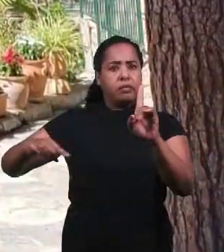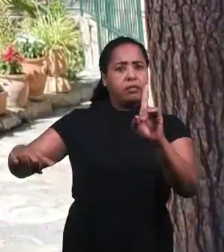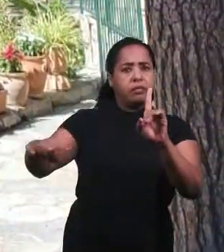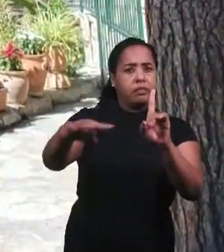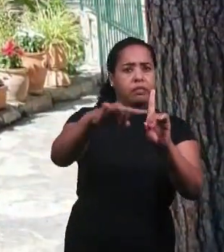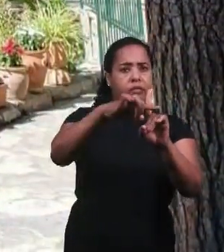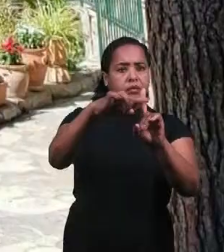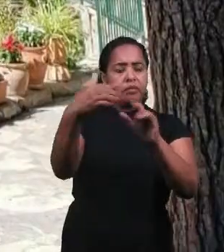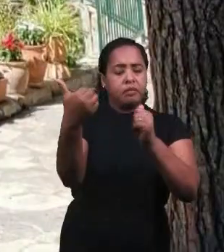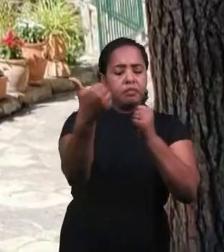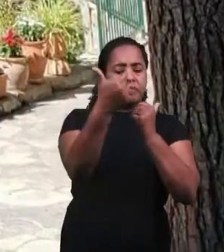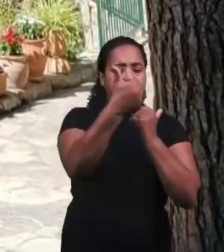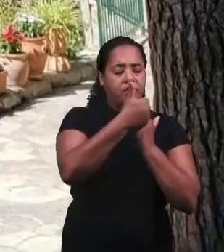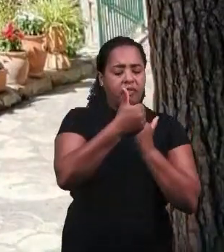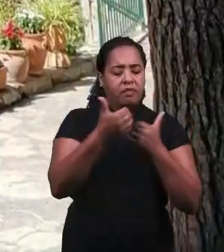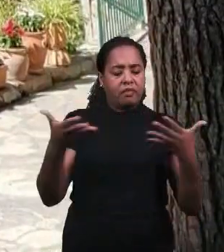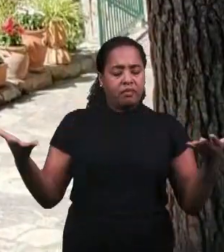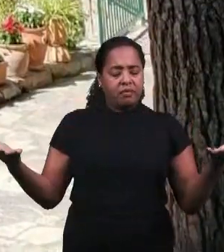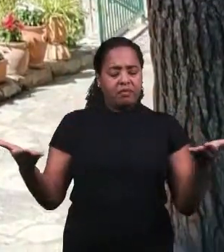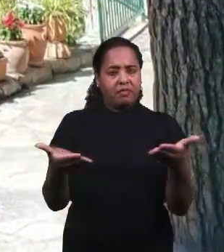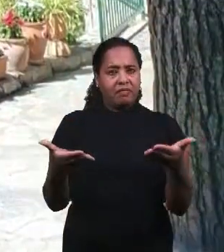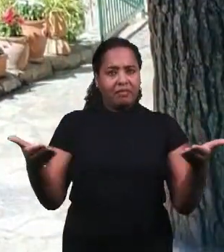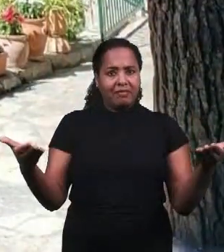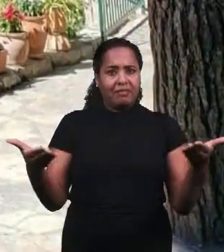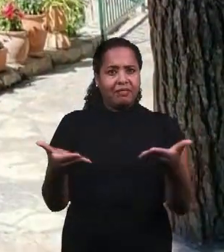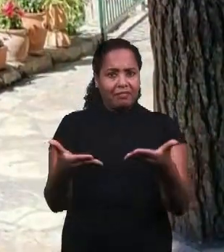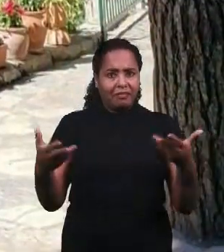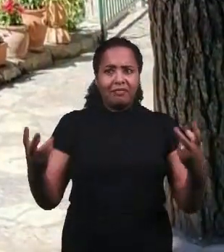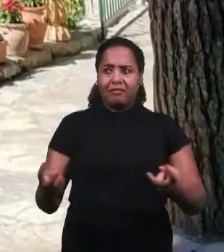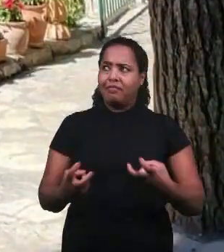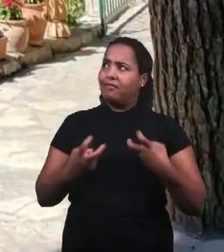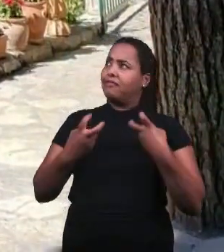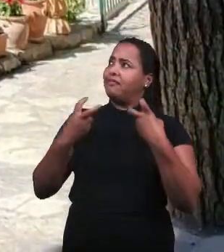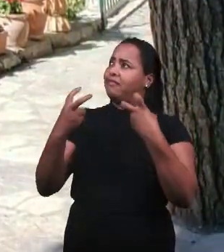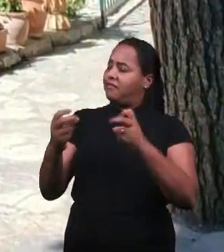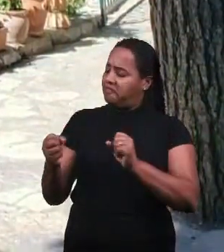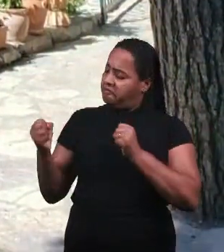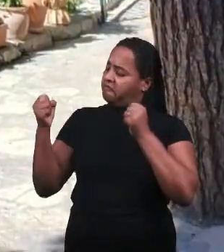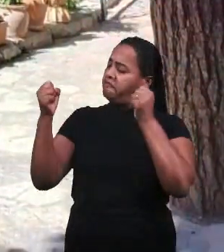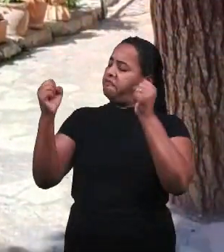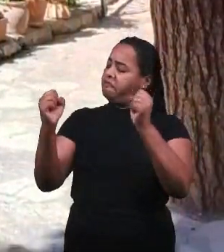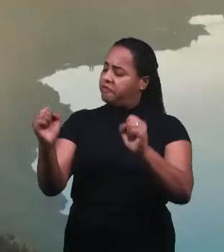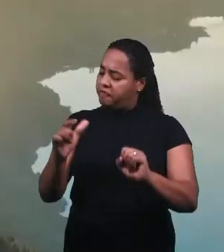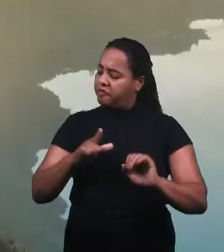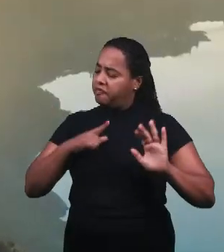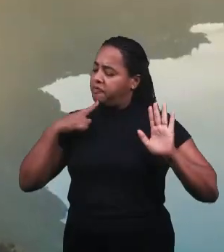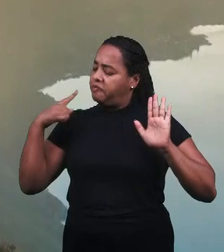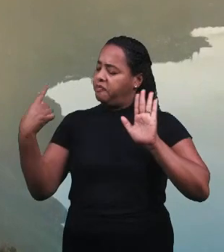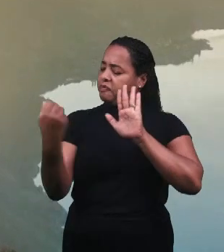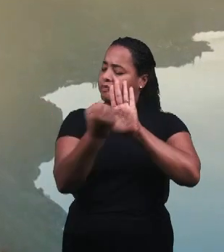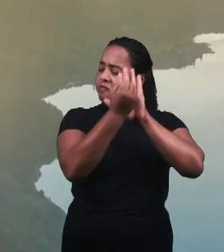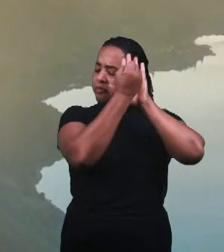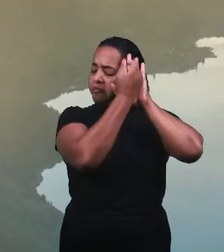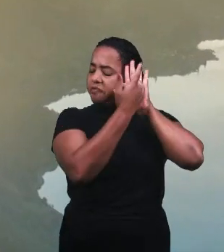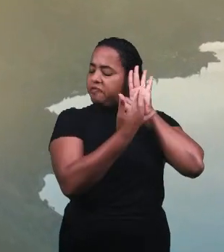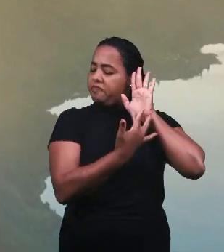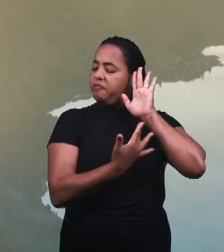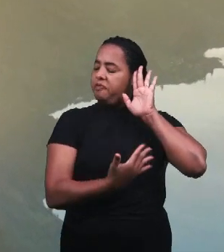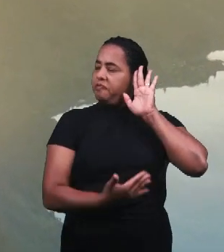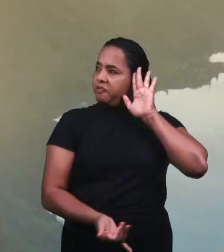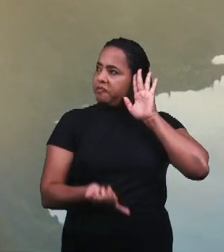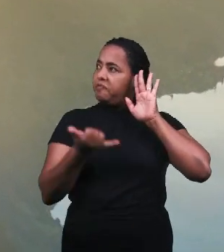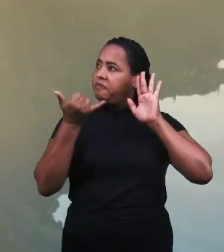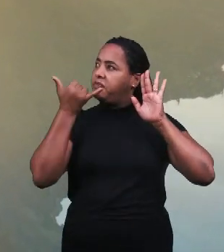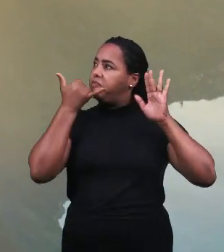Он умер вместо меня и может теперь меня простить.